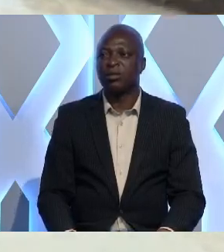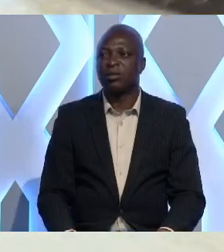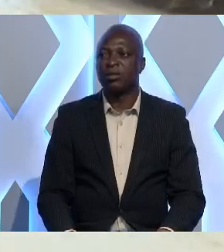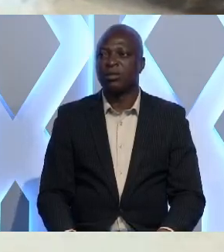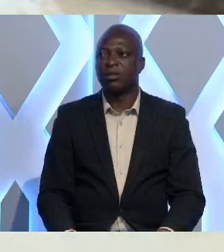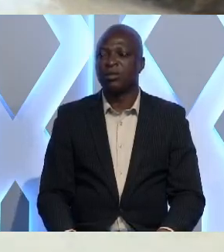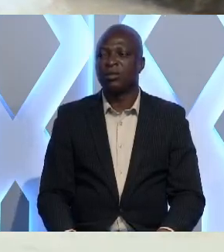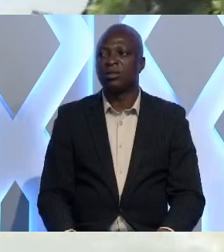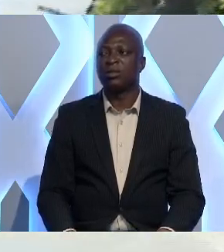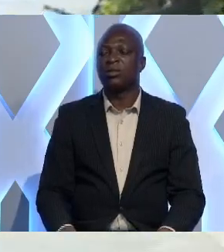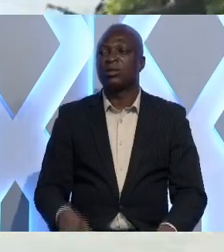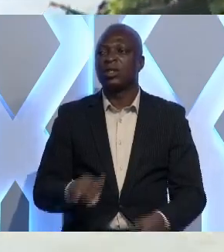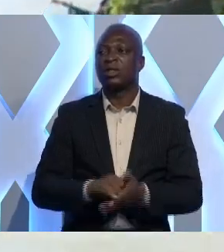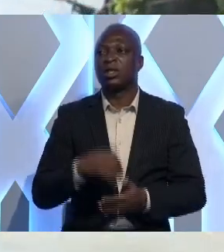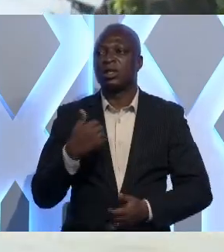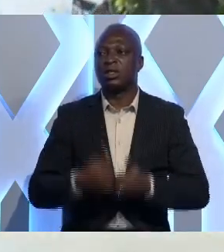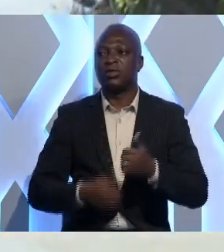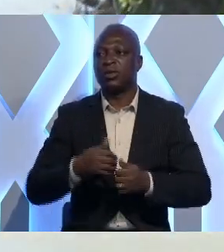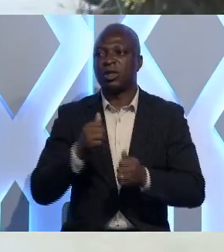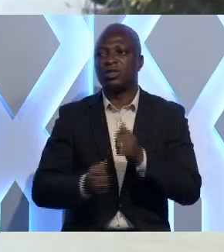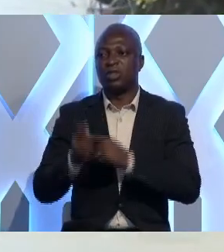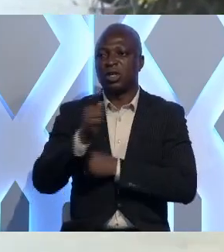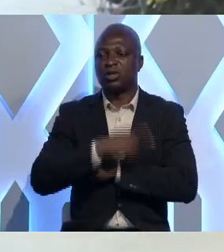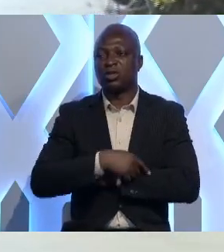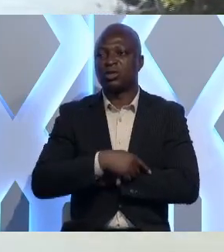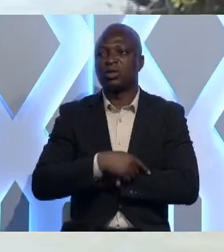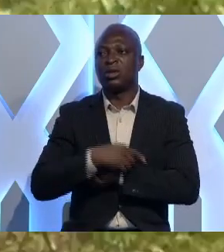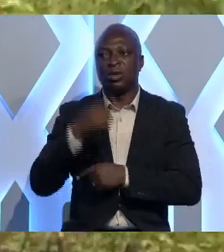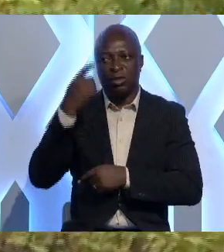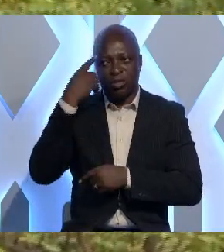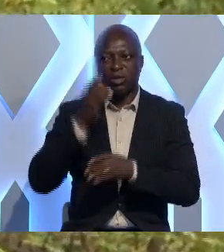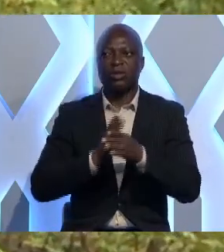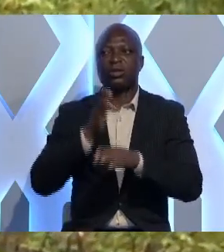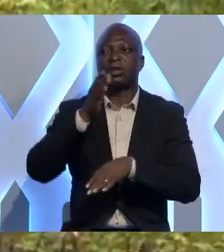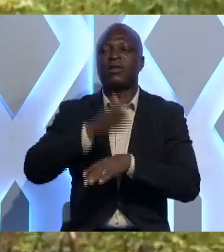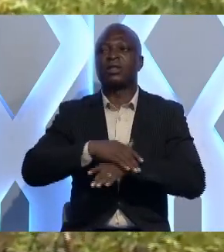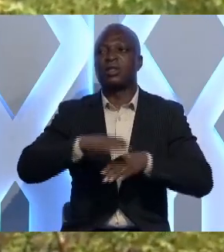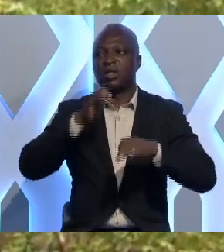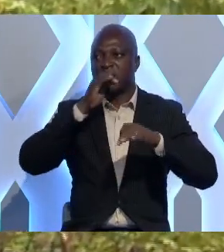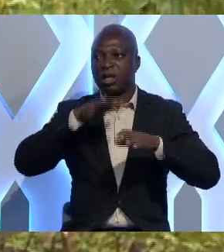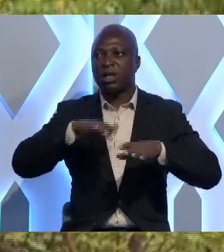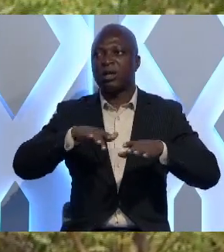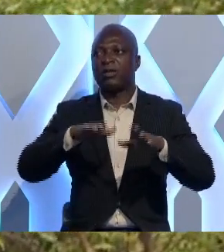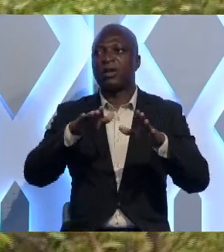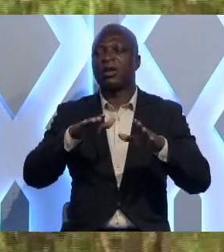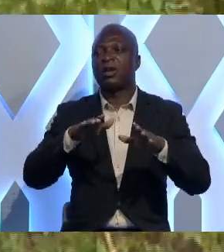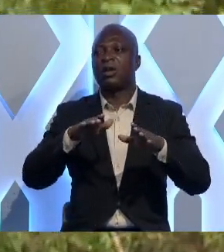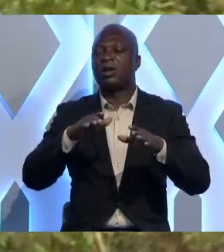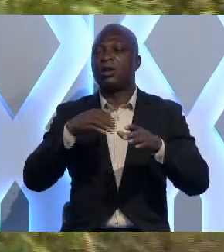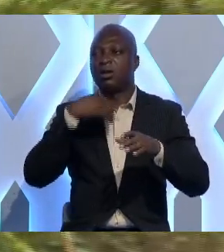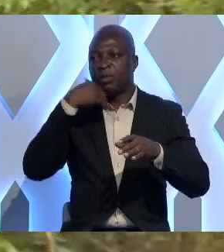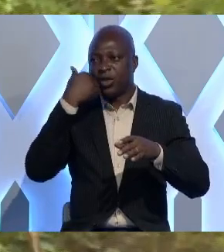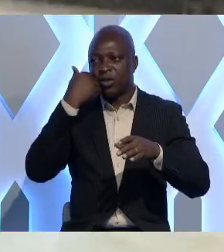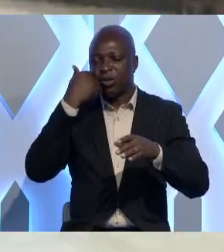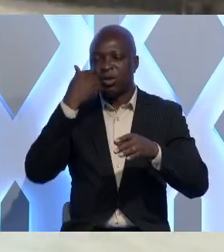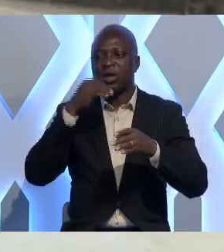Cette difficulté au quotidien pendant l'hivernage pourrait traverser la rivière Aoussura. en souvenir, bientôt un